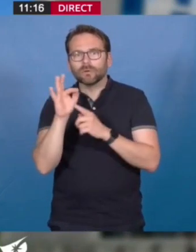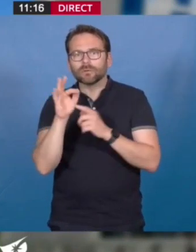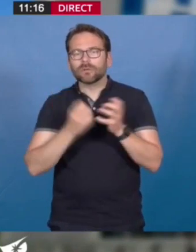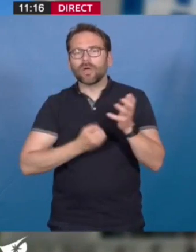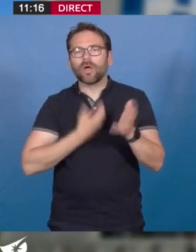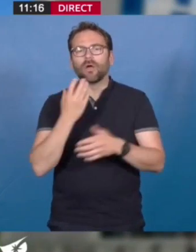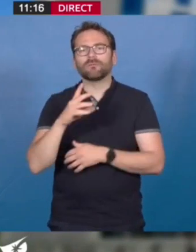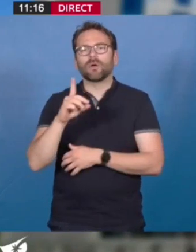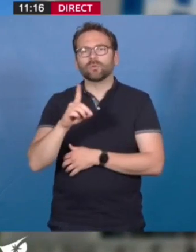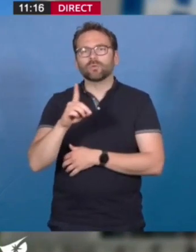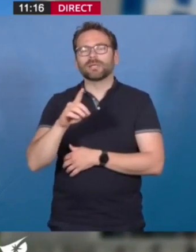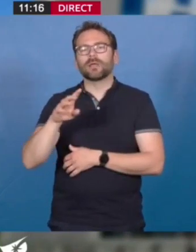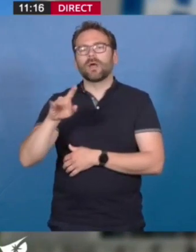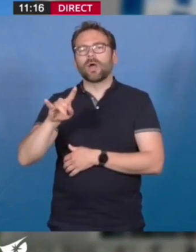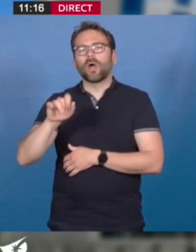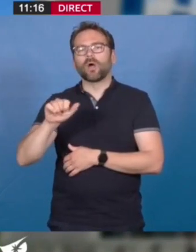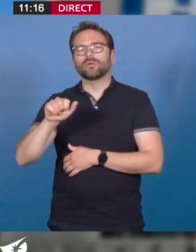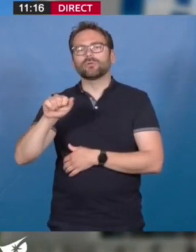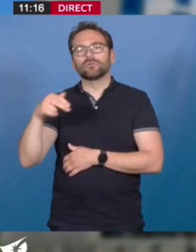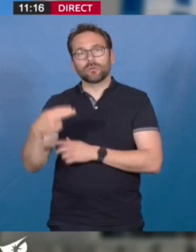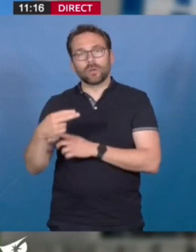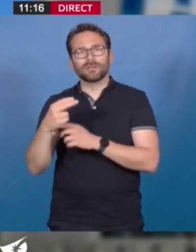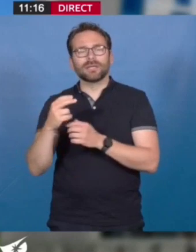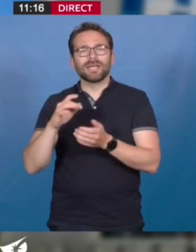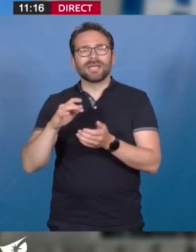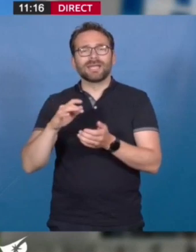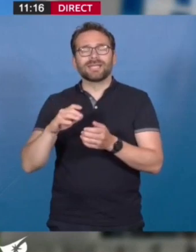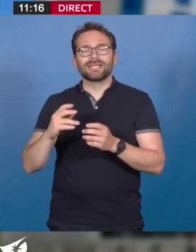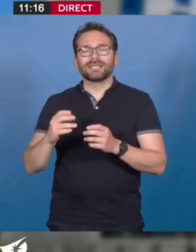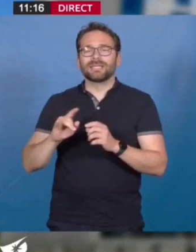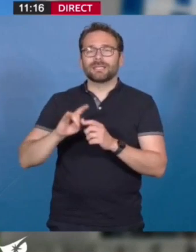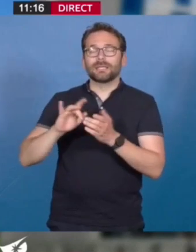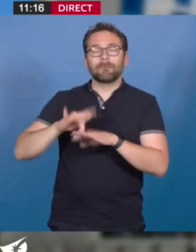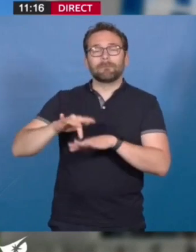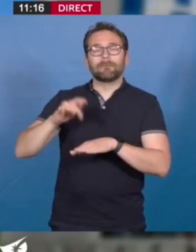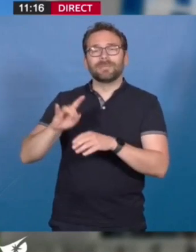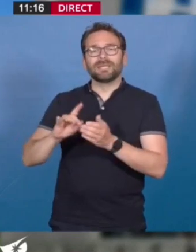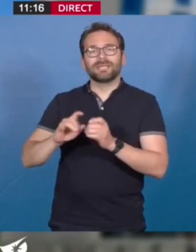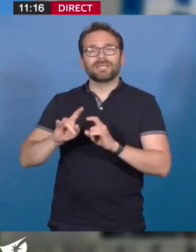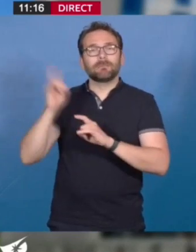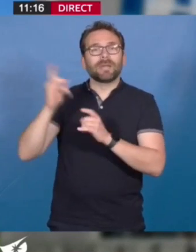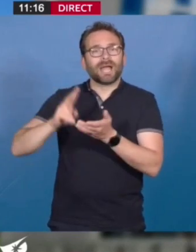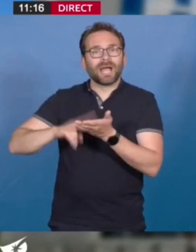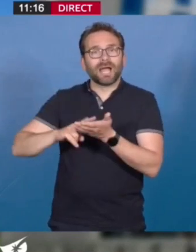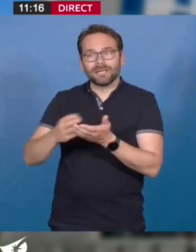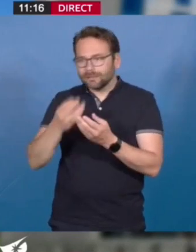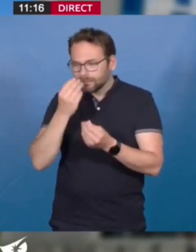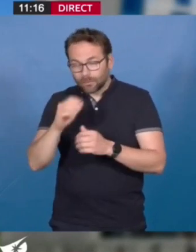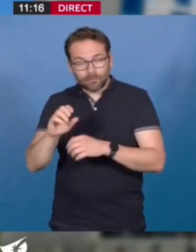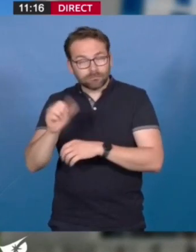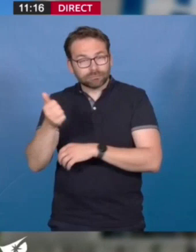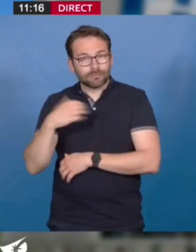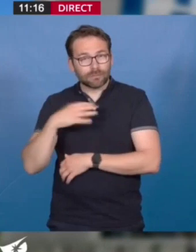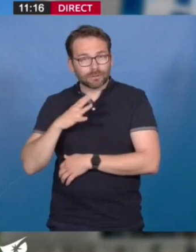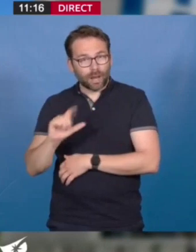Dwayne Hanson, de ses sculptures hyper réalistes. Donc nous sommes en lien avec notre territoire, avec ce que nous